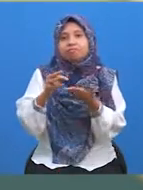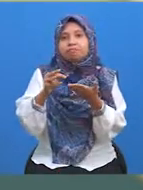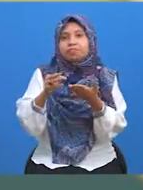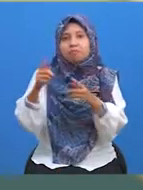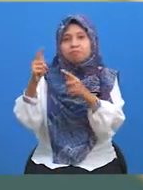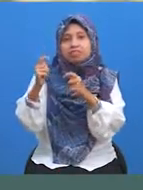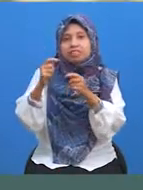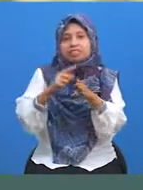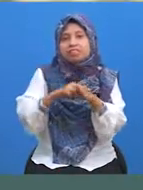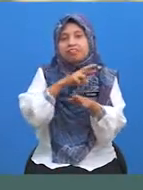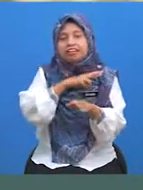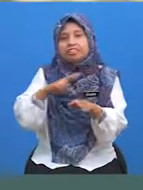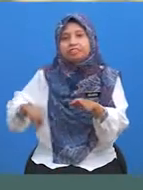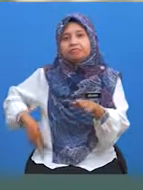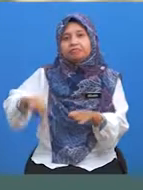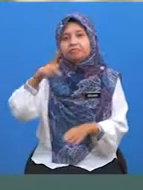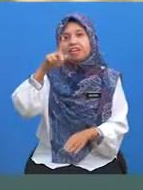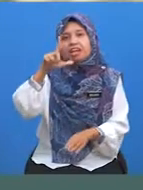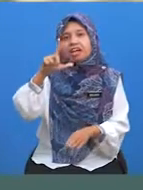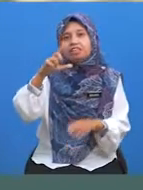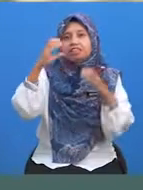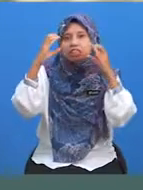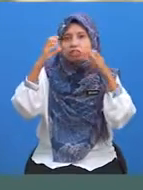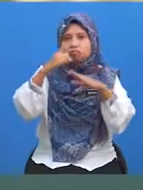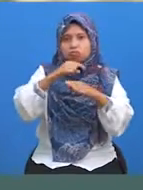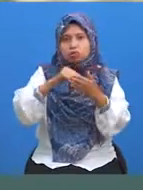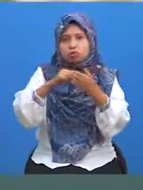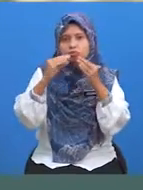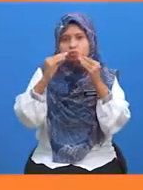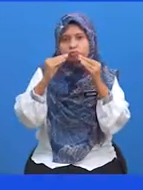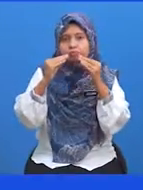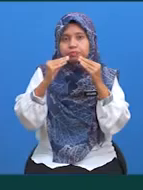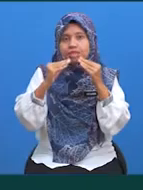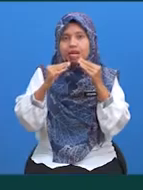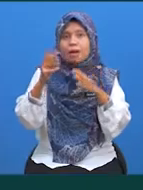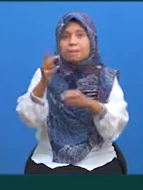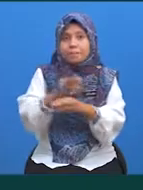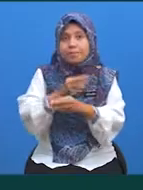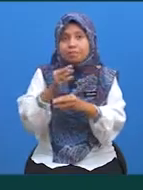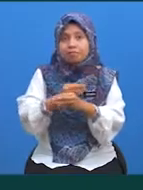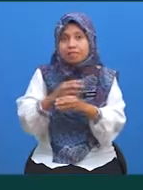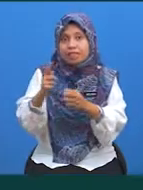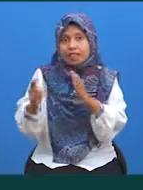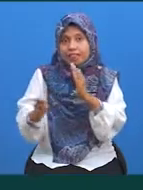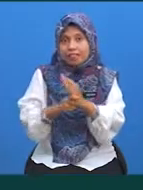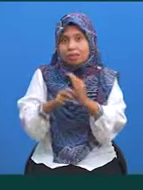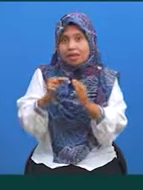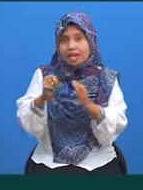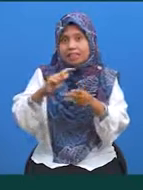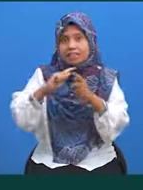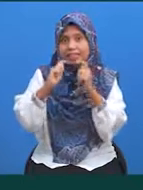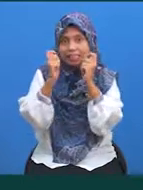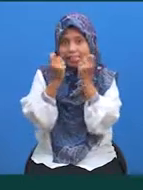Kuala Lumpur Pada hari ini, cikgu akan mengajar mata pelajaran matematik tambahan tingkatan 5,